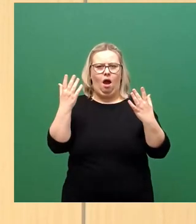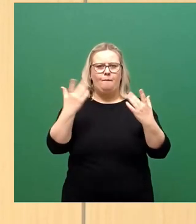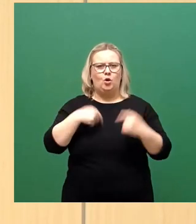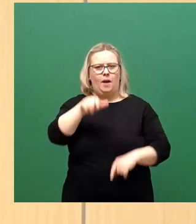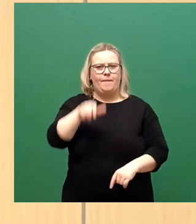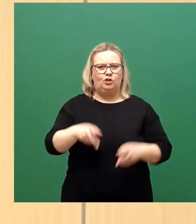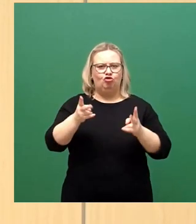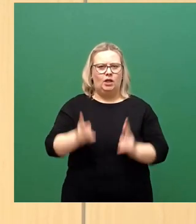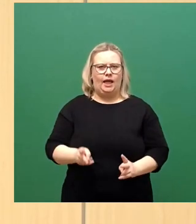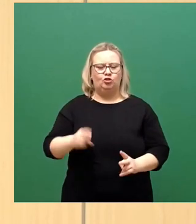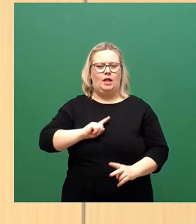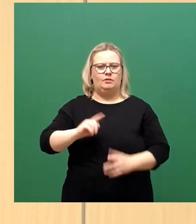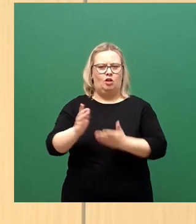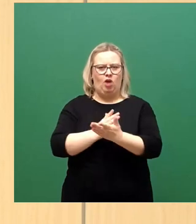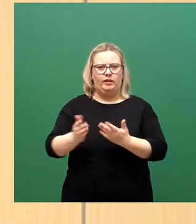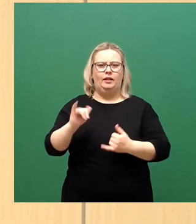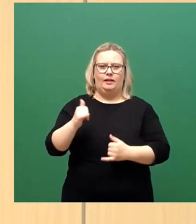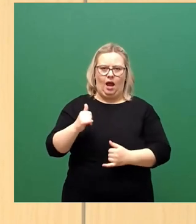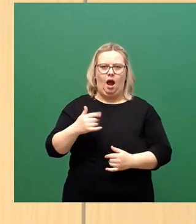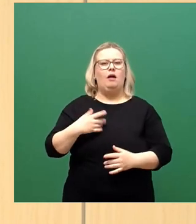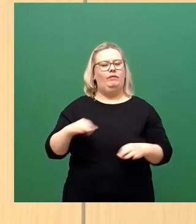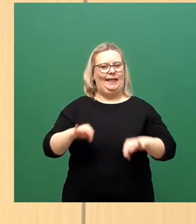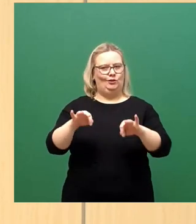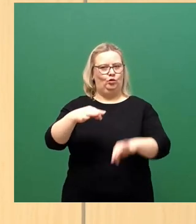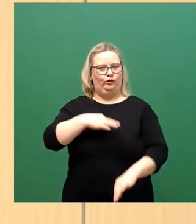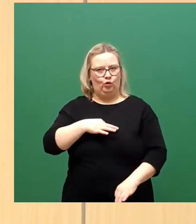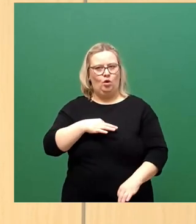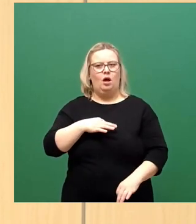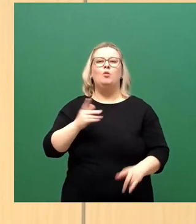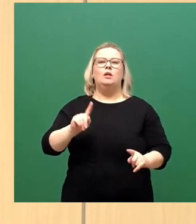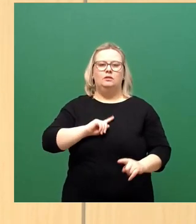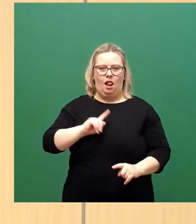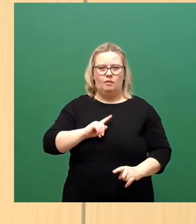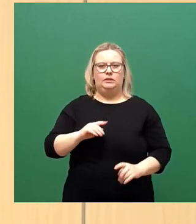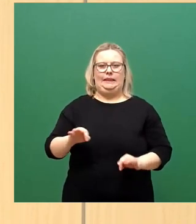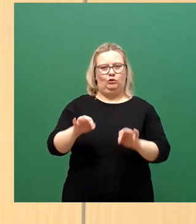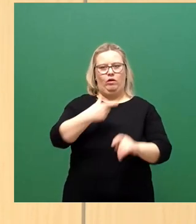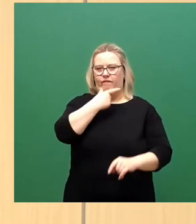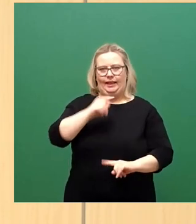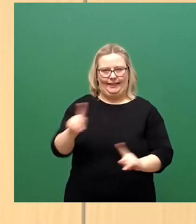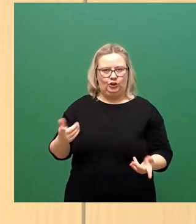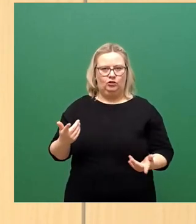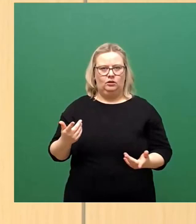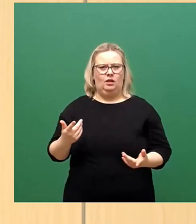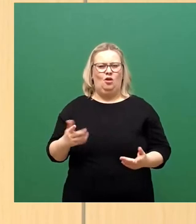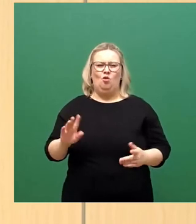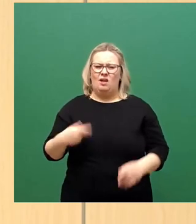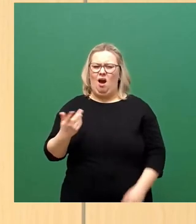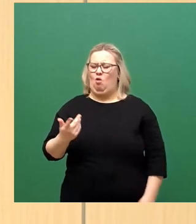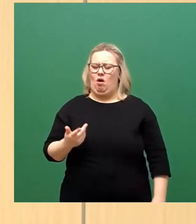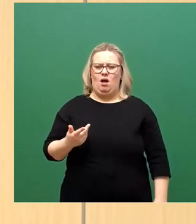zu entscheiden. Ja, ich gehe dieses Risiko für mich ein. Ich gehe dieses Risiko nicht für mich ein. Und es ist absolut